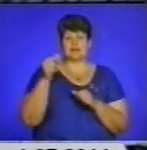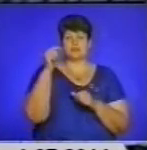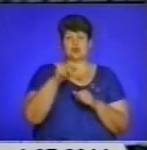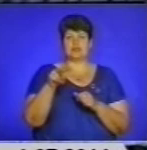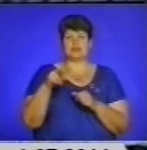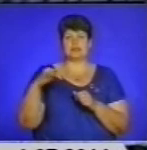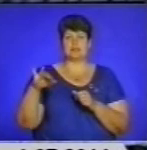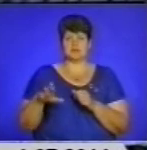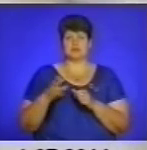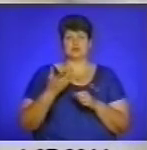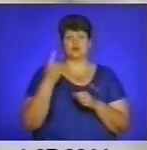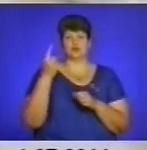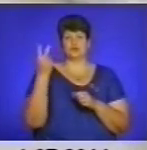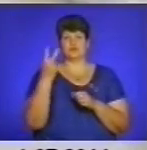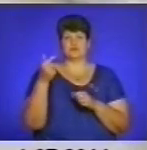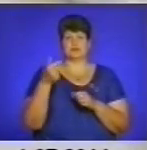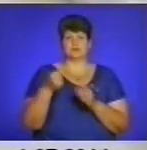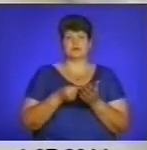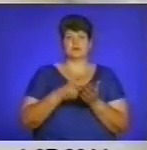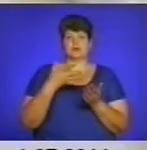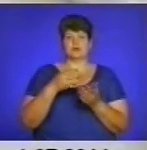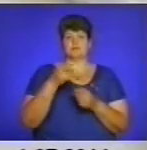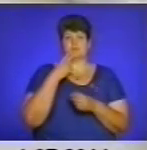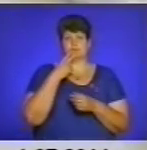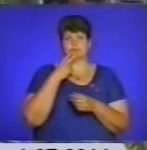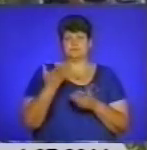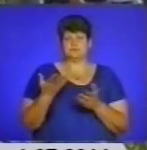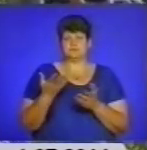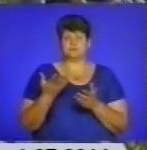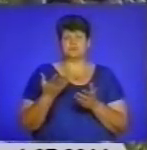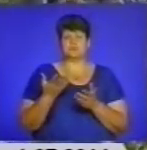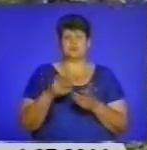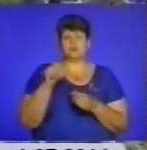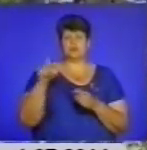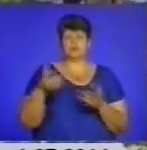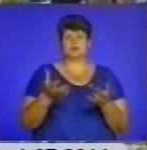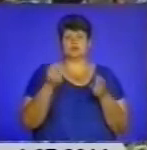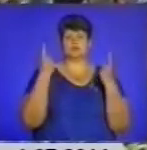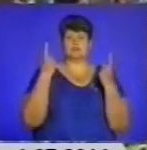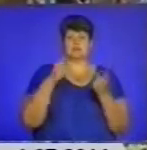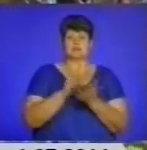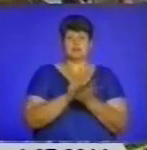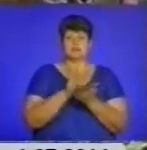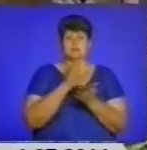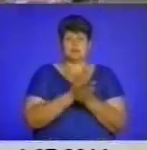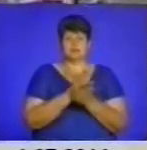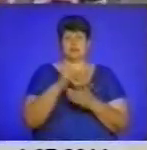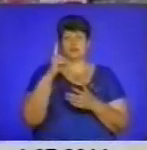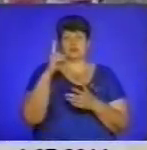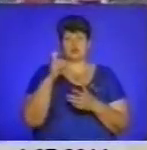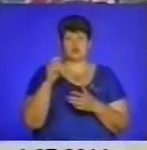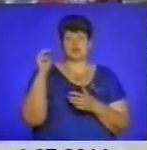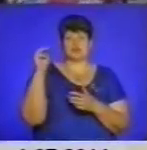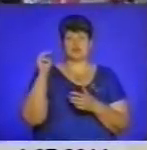середньому на 1-2 гривні подорожчають тютюнові вироби. А люди, які отримують великі пенсії або мають від 100 тисяч гривень